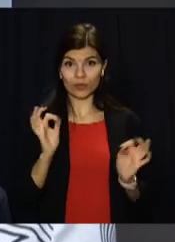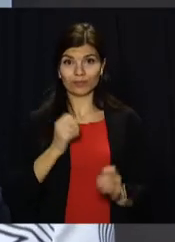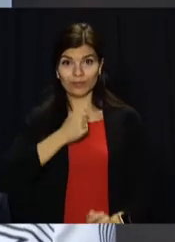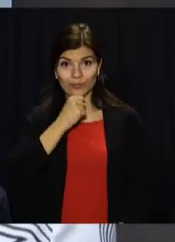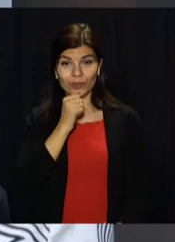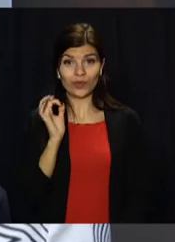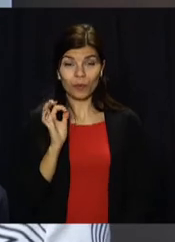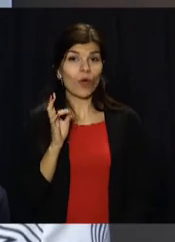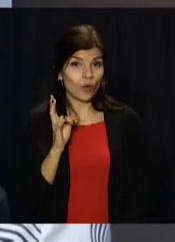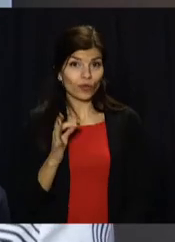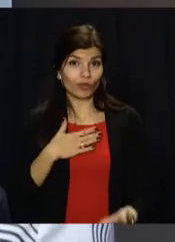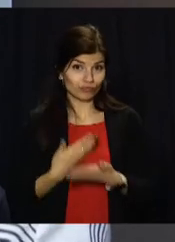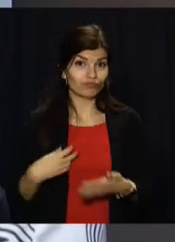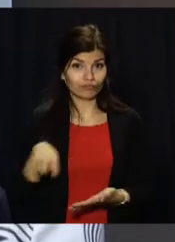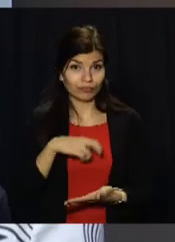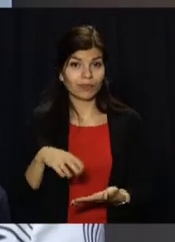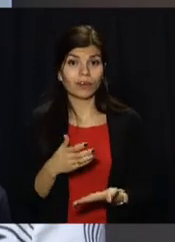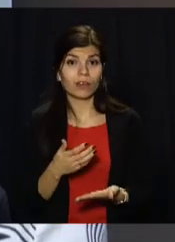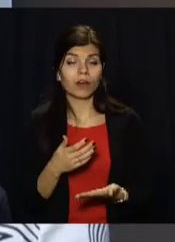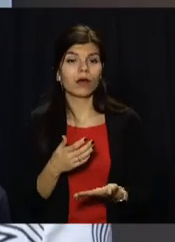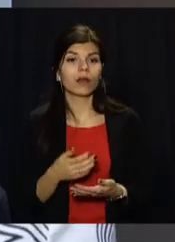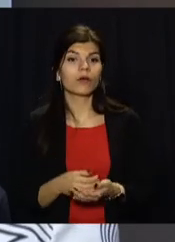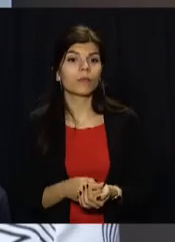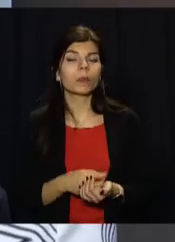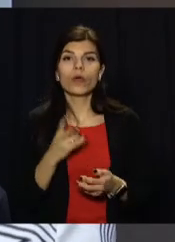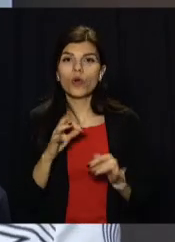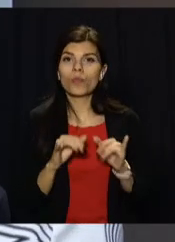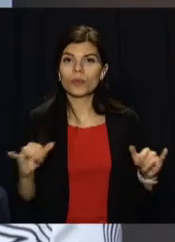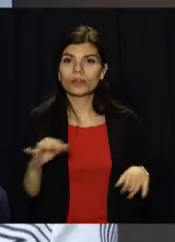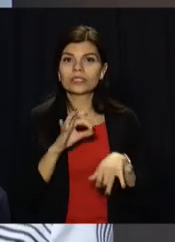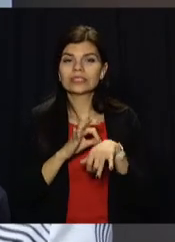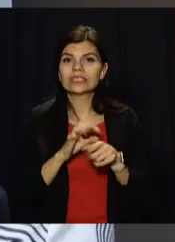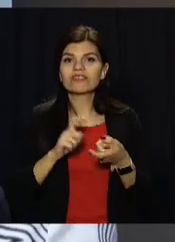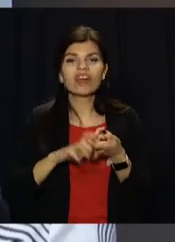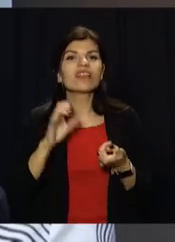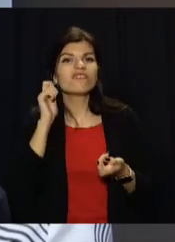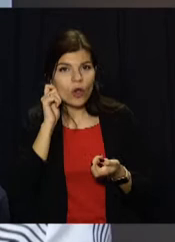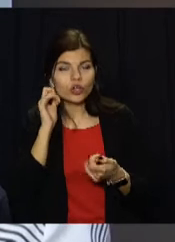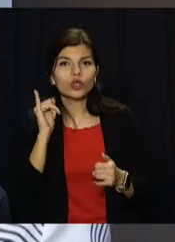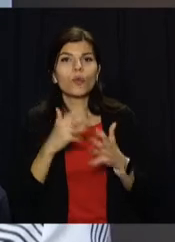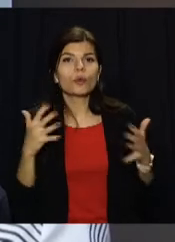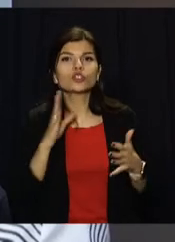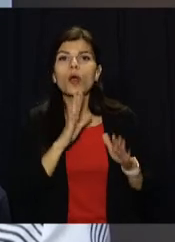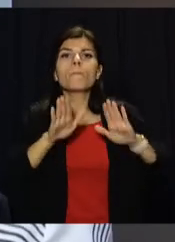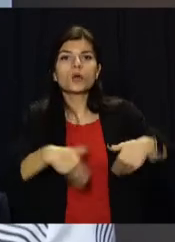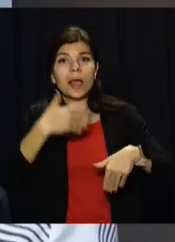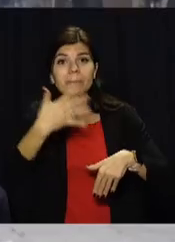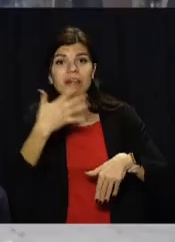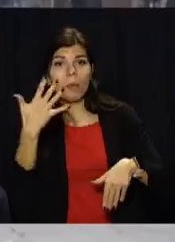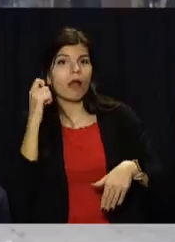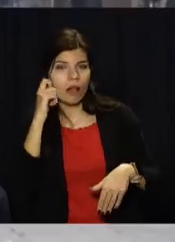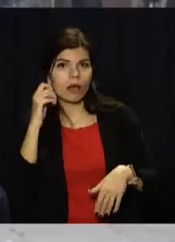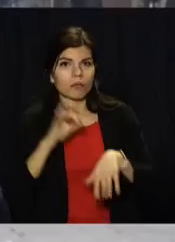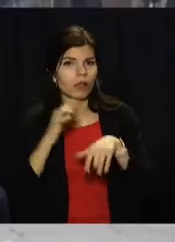Хоча, звісно, в більшості вікуві рост заболіваємість з вікування. Більше жінки боліють після 55 років.